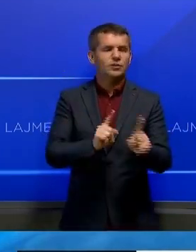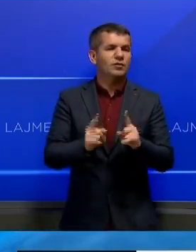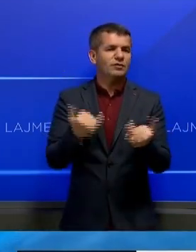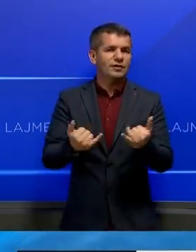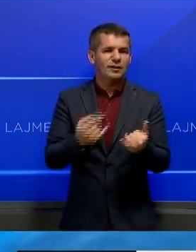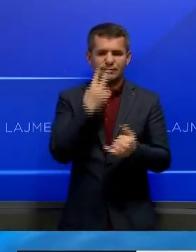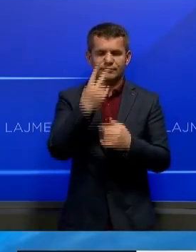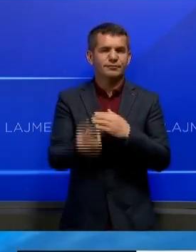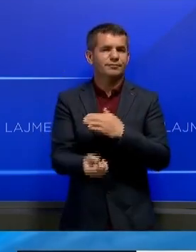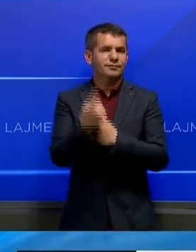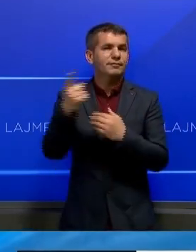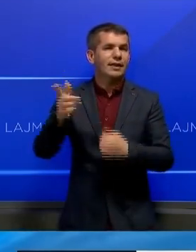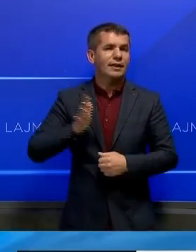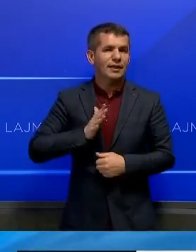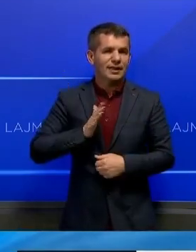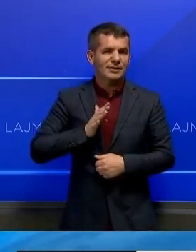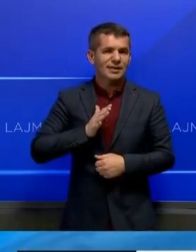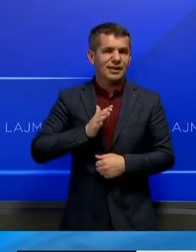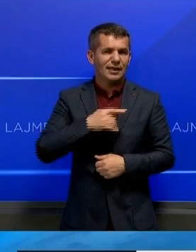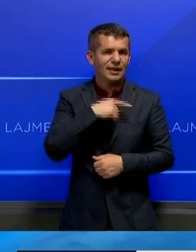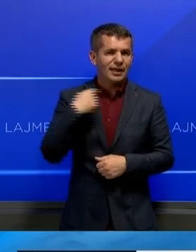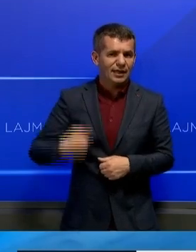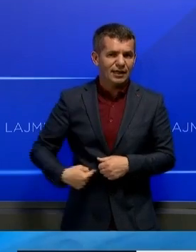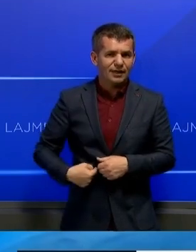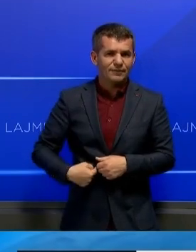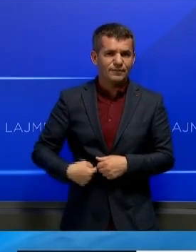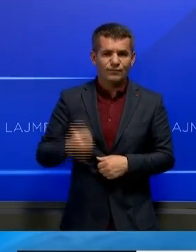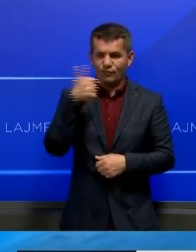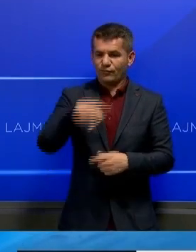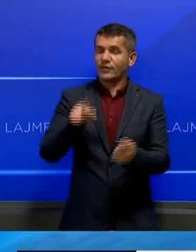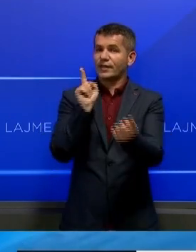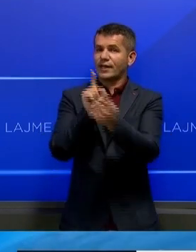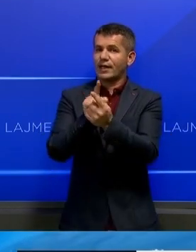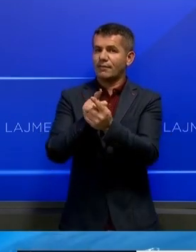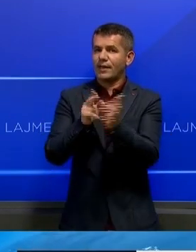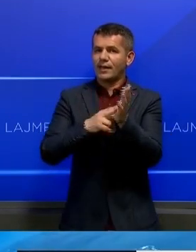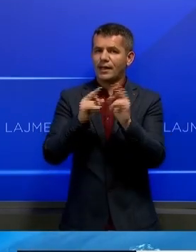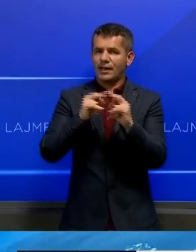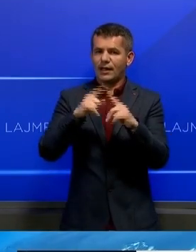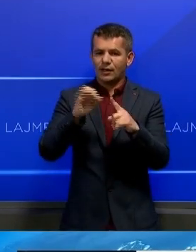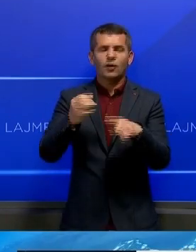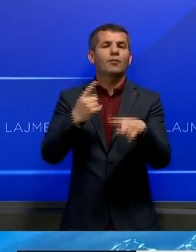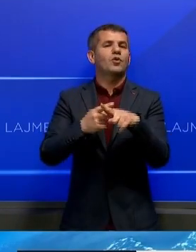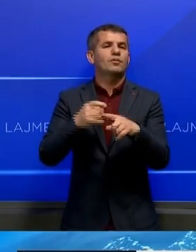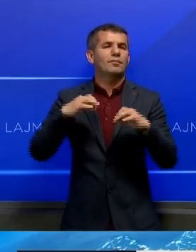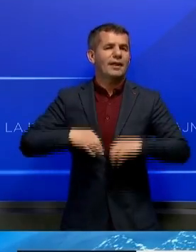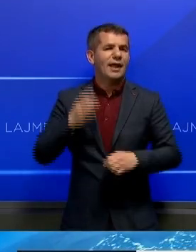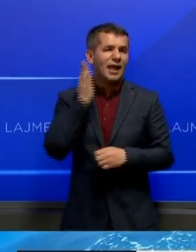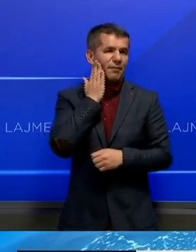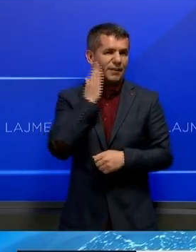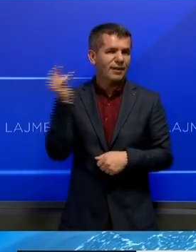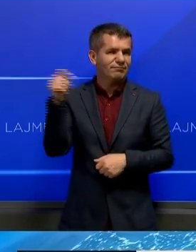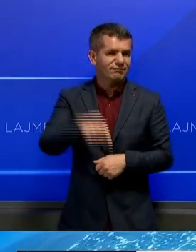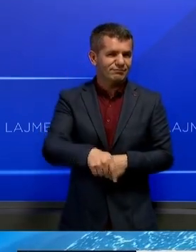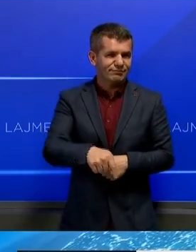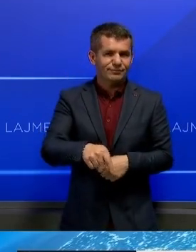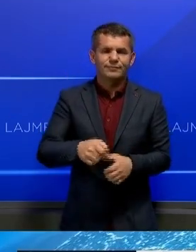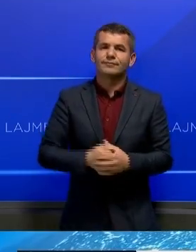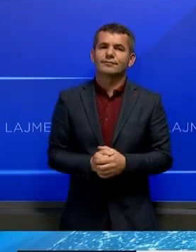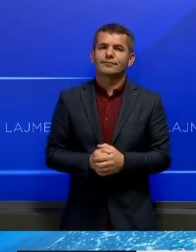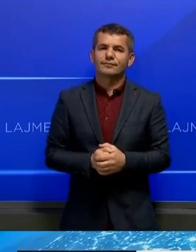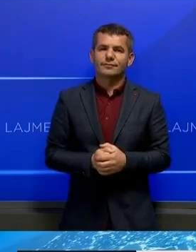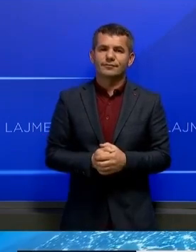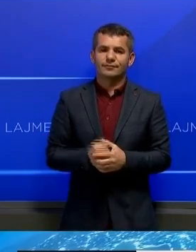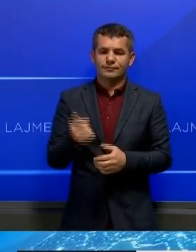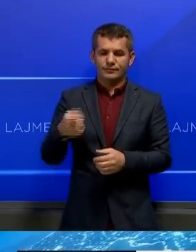paracitur anga Kina. Ky është takimi i pari Natos kumer pjesë dhe presidenti Amerikan Joe Biden që nga marja dityrës.